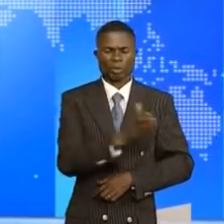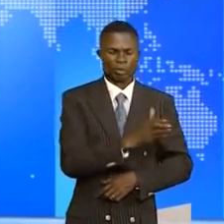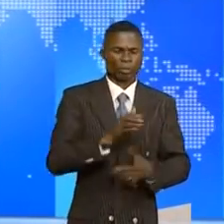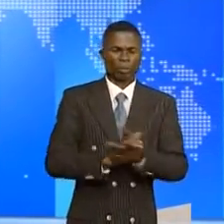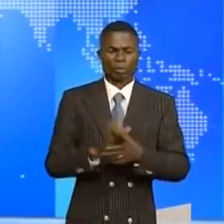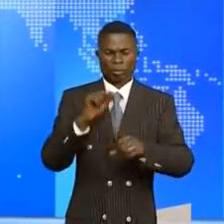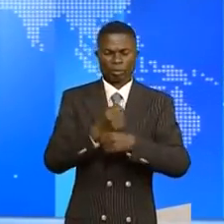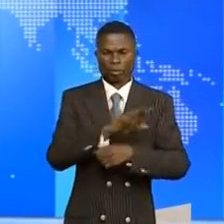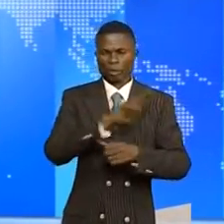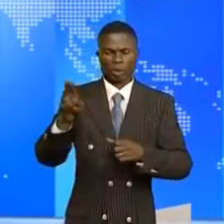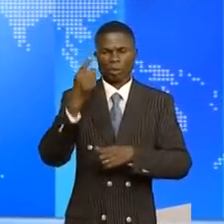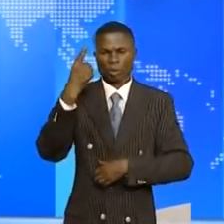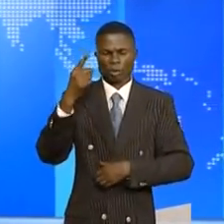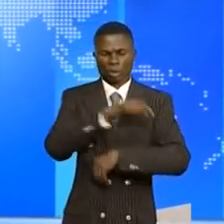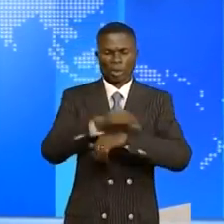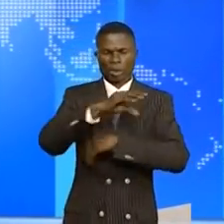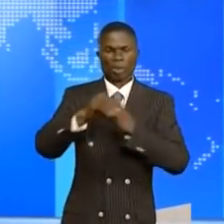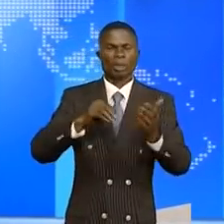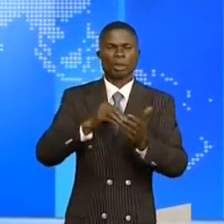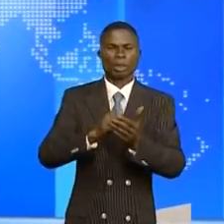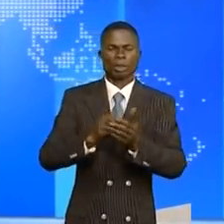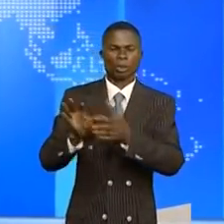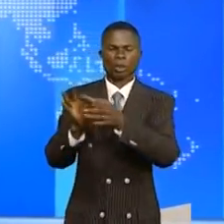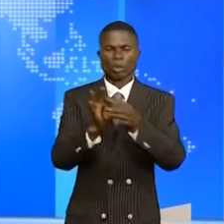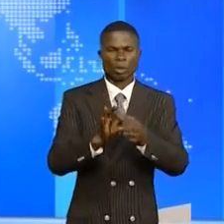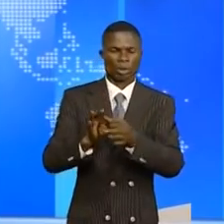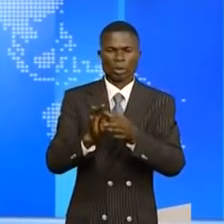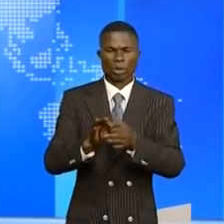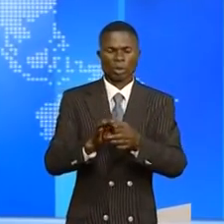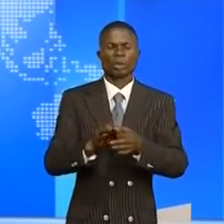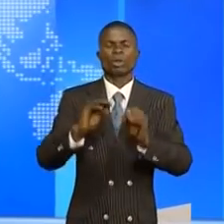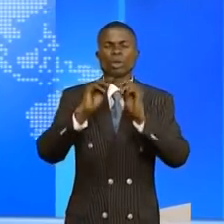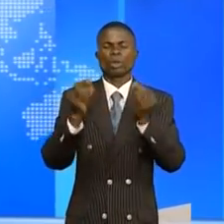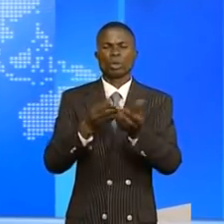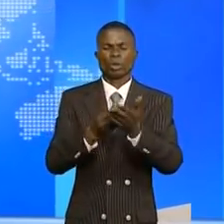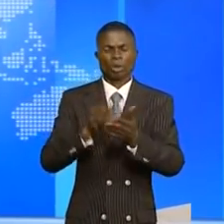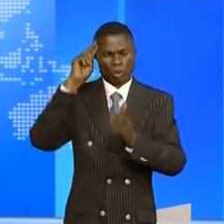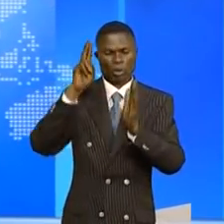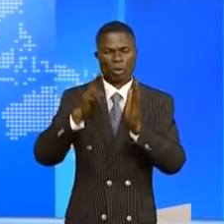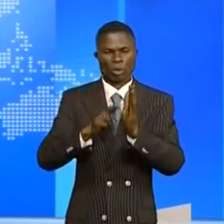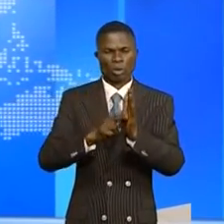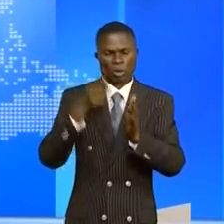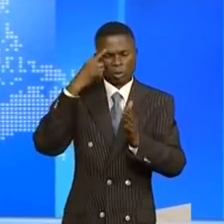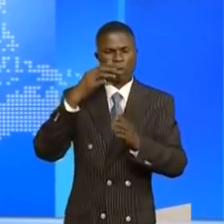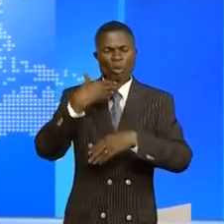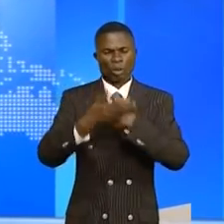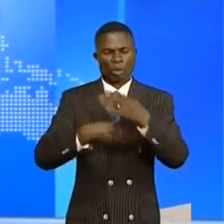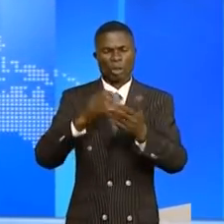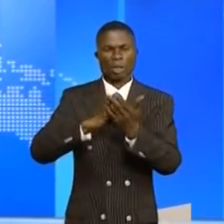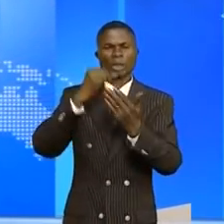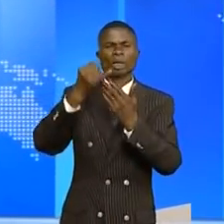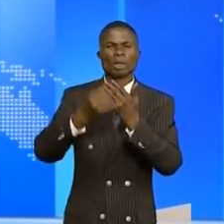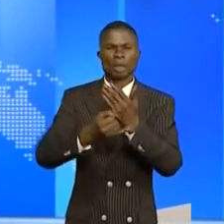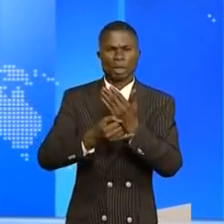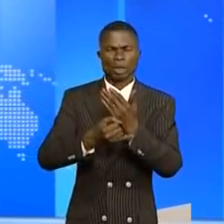Créé en 2001, le bureau central de coordination, un organe technique du gouvernement pour la réalisation des projets,